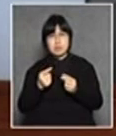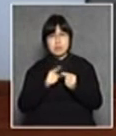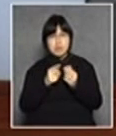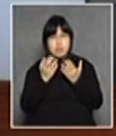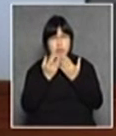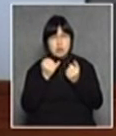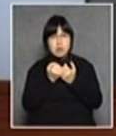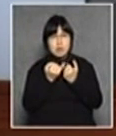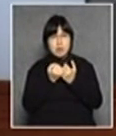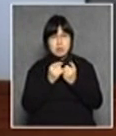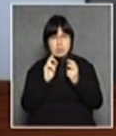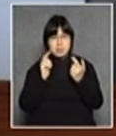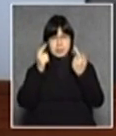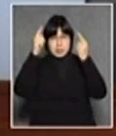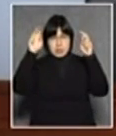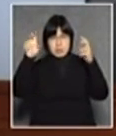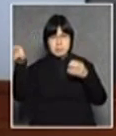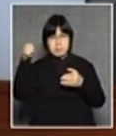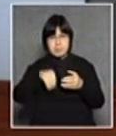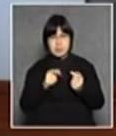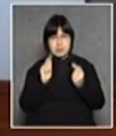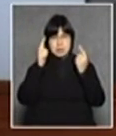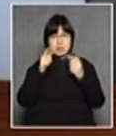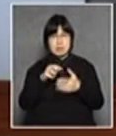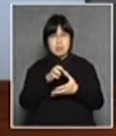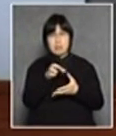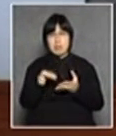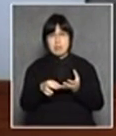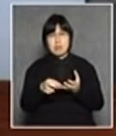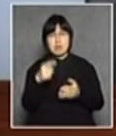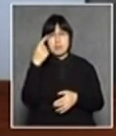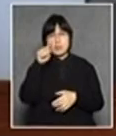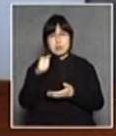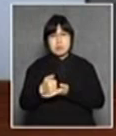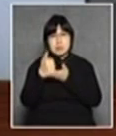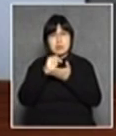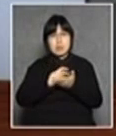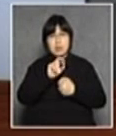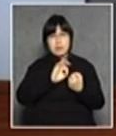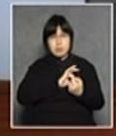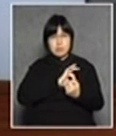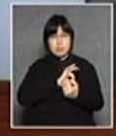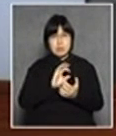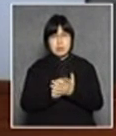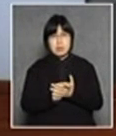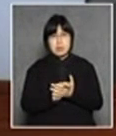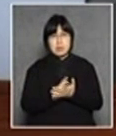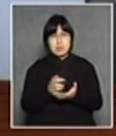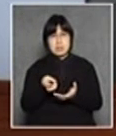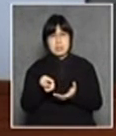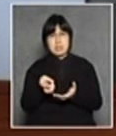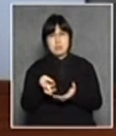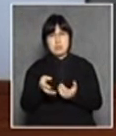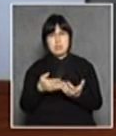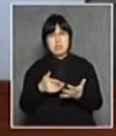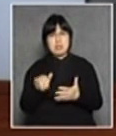的題材都用來辯論當然淪落還有誰人尊重立法會呢?哥哥因為這麼小的事都用來講